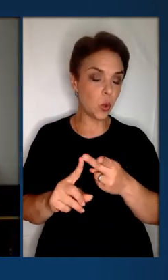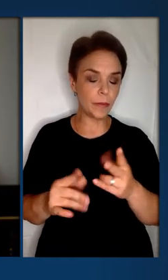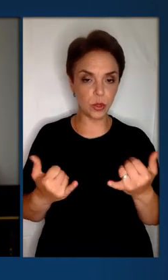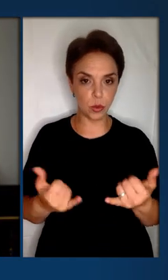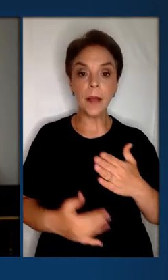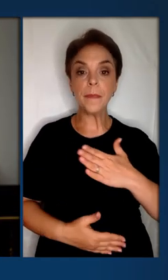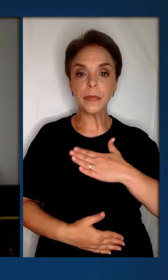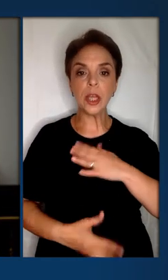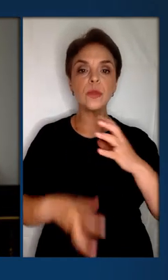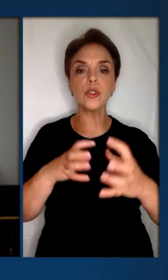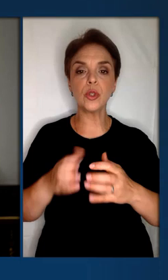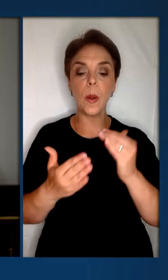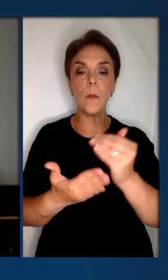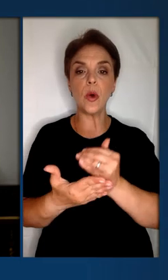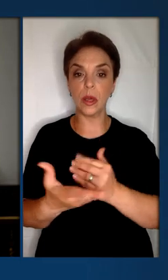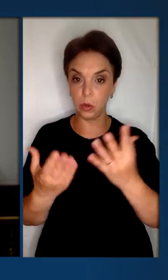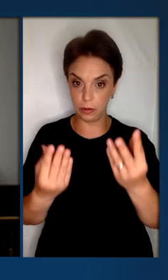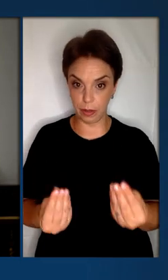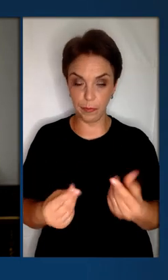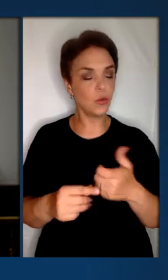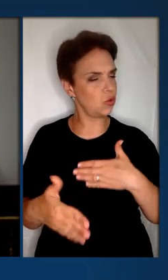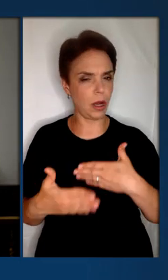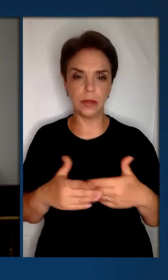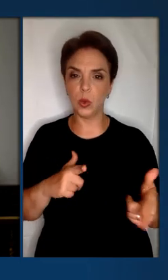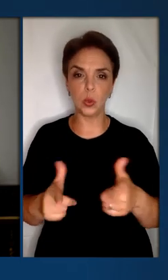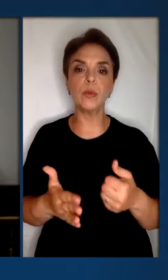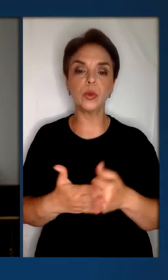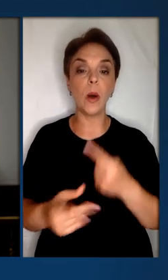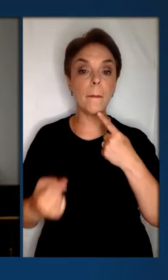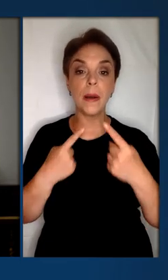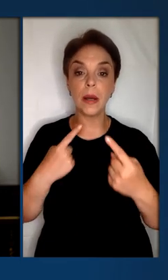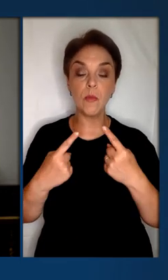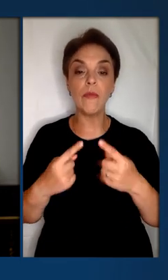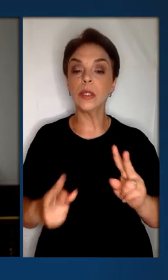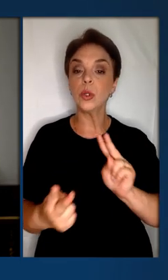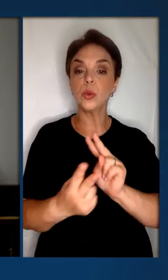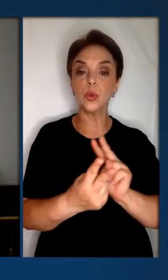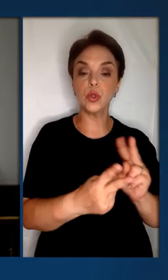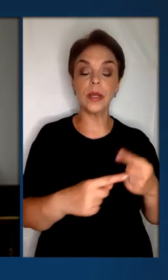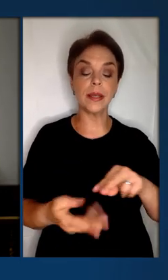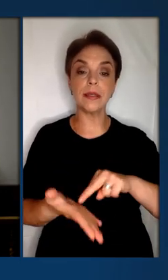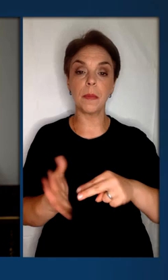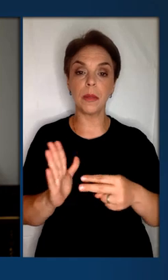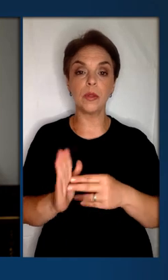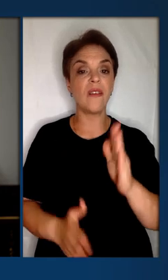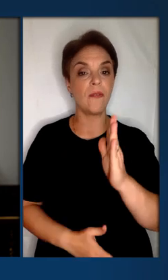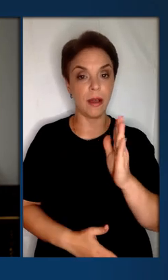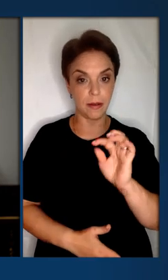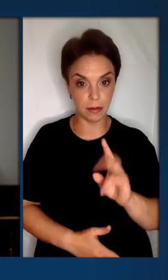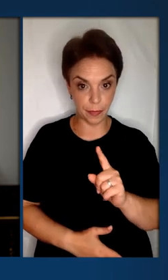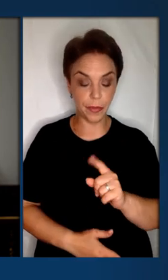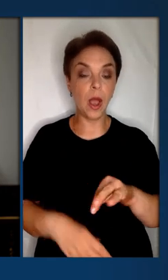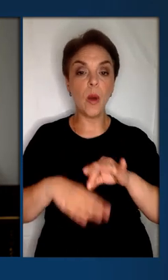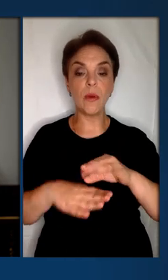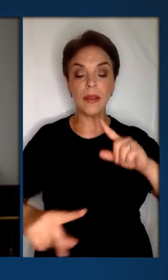Друге за сьогодні наш міжнародний порядок денний. Дуже активно готуємося до перемовин та зустрічей, які заплановані нам